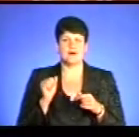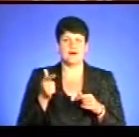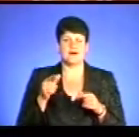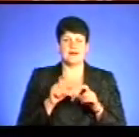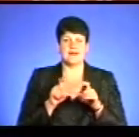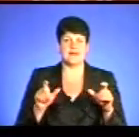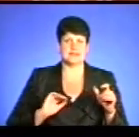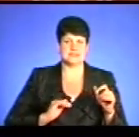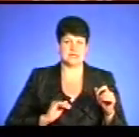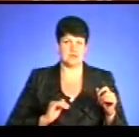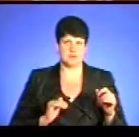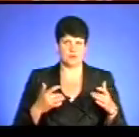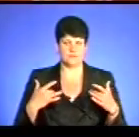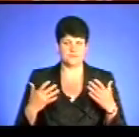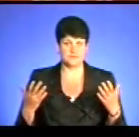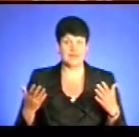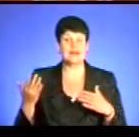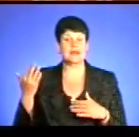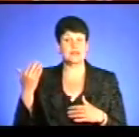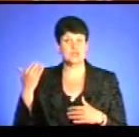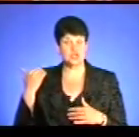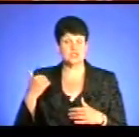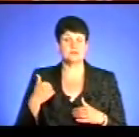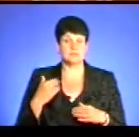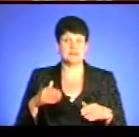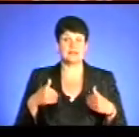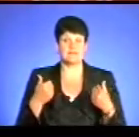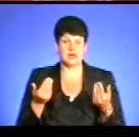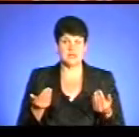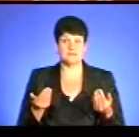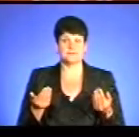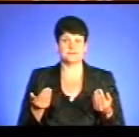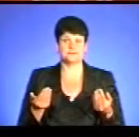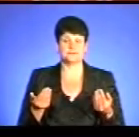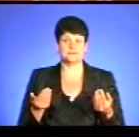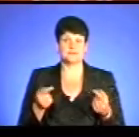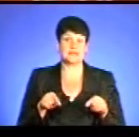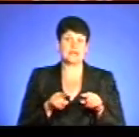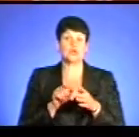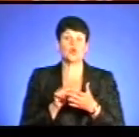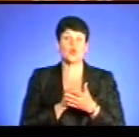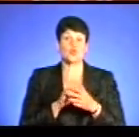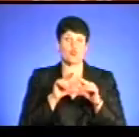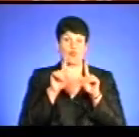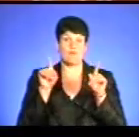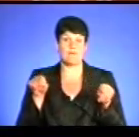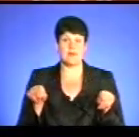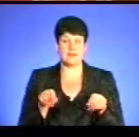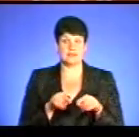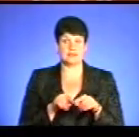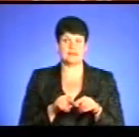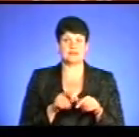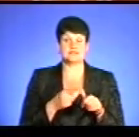концертними. Тобто, раніше ми видавали такий документ, гастрольне